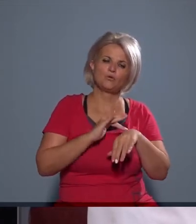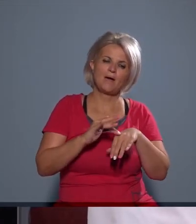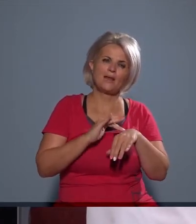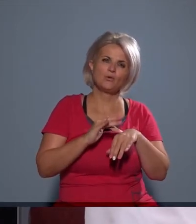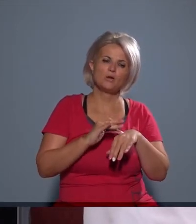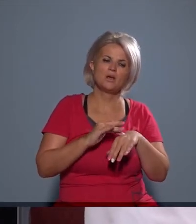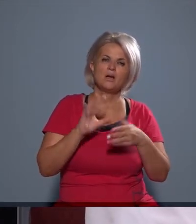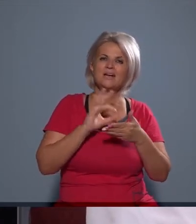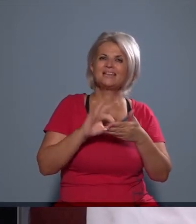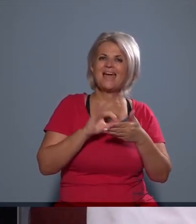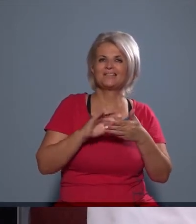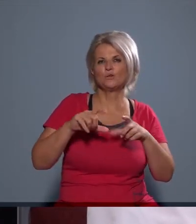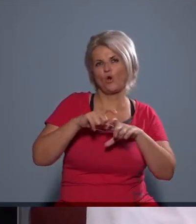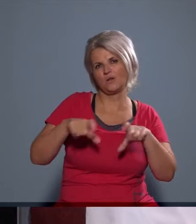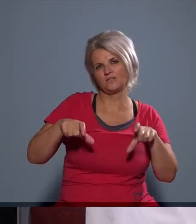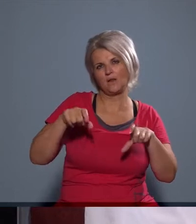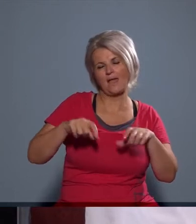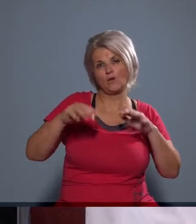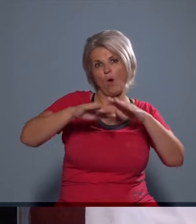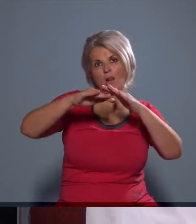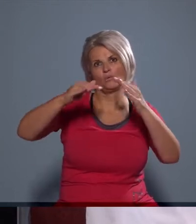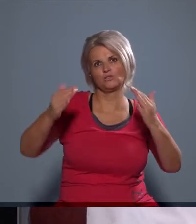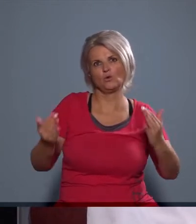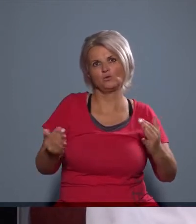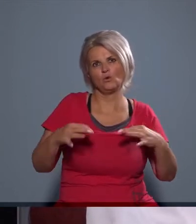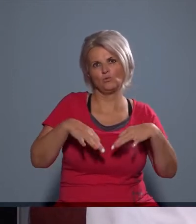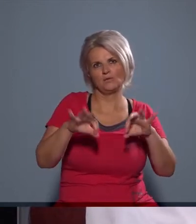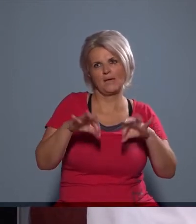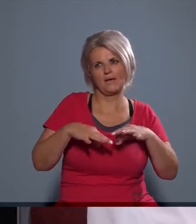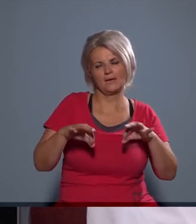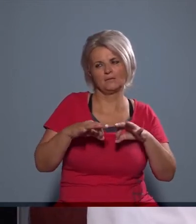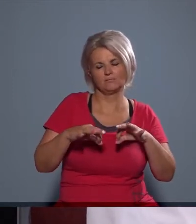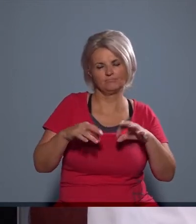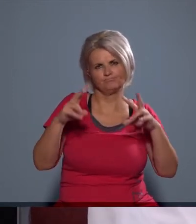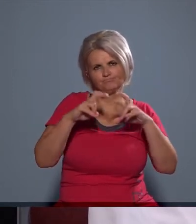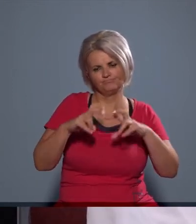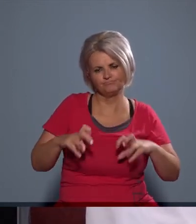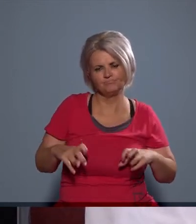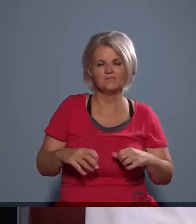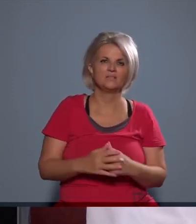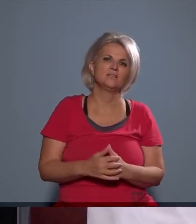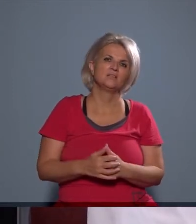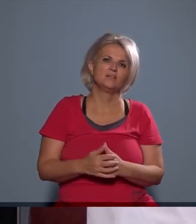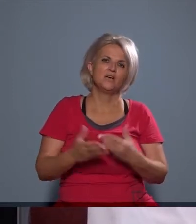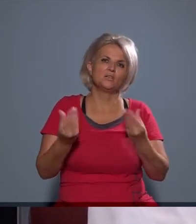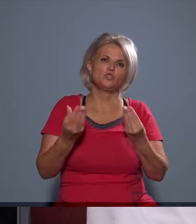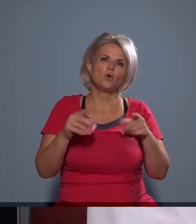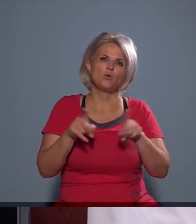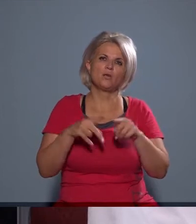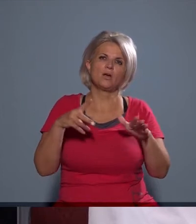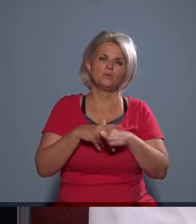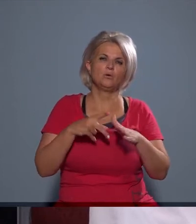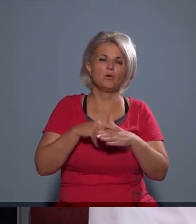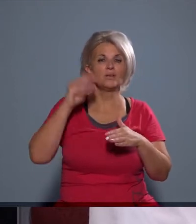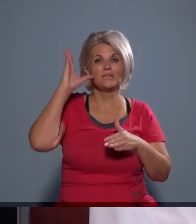bekukkantani a jegyzőasztalán halmozódó különböző ügyek mögé, hiszen rengeteg